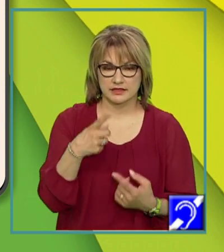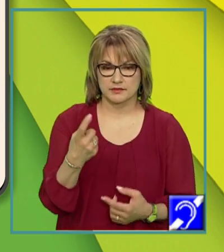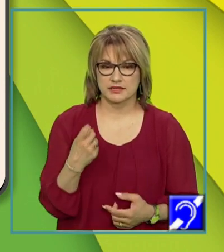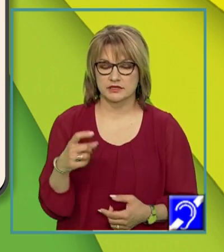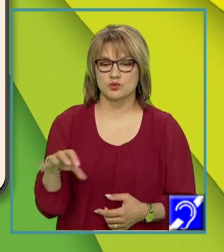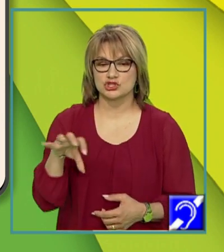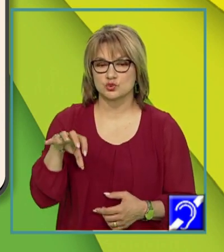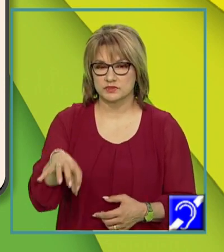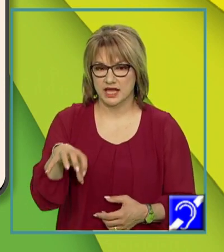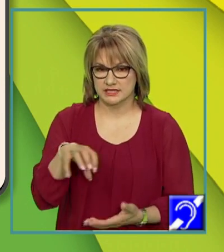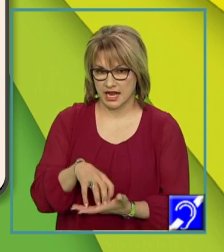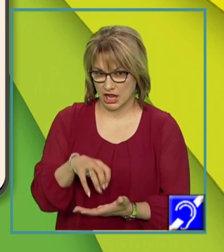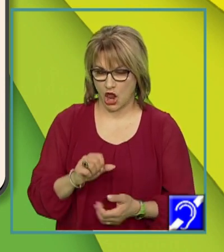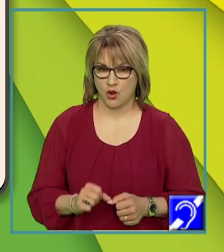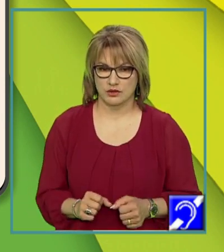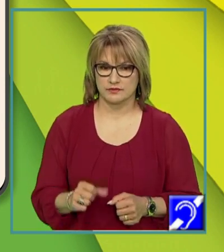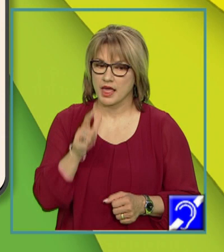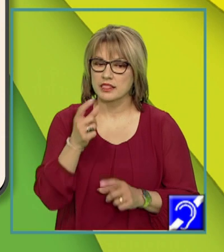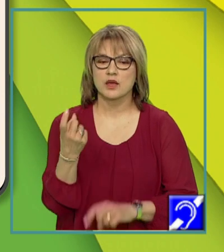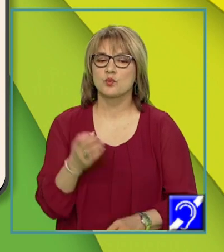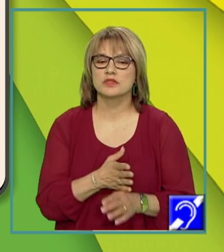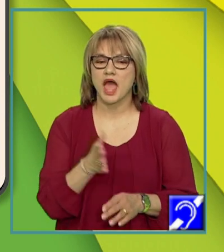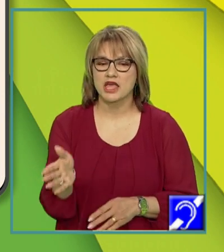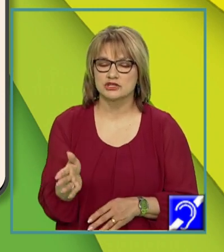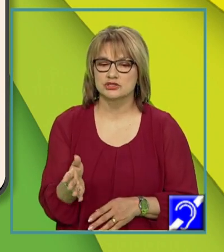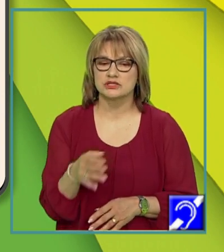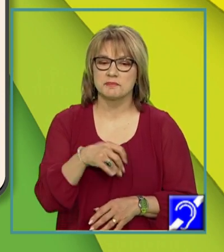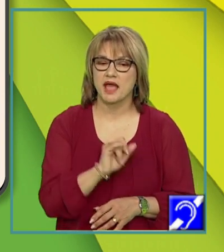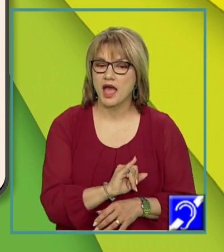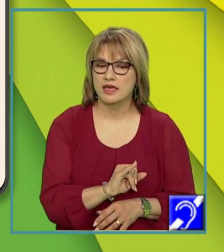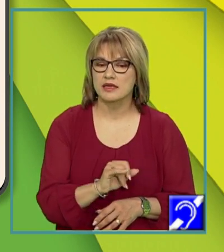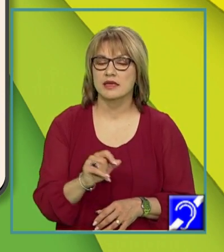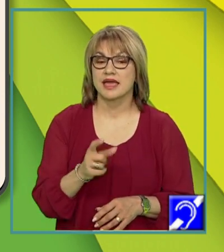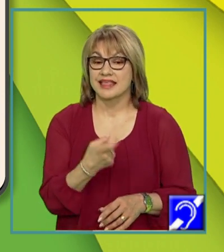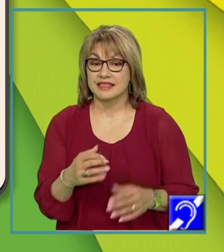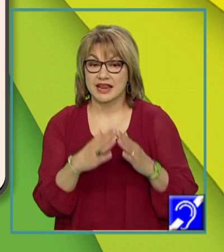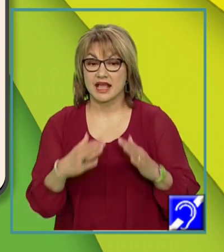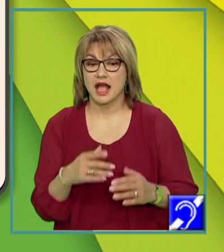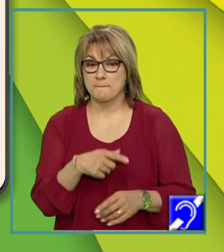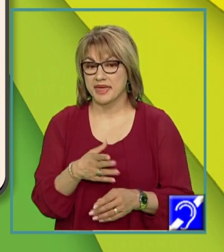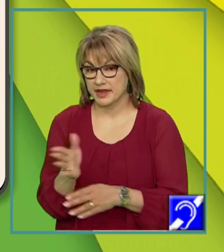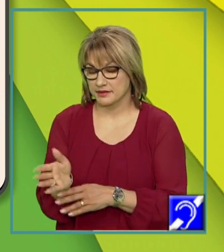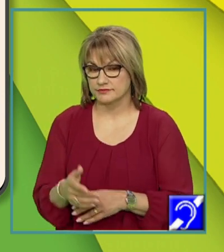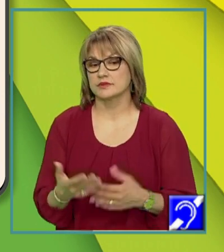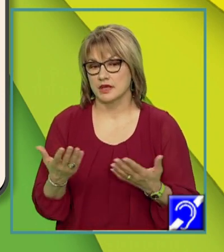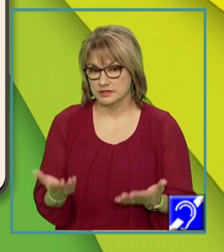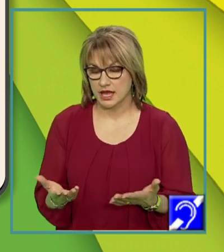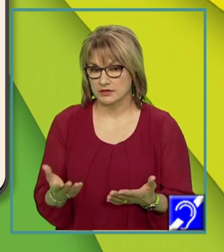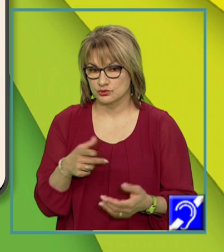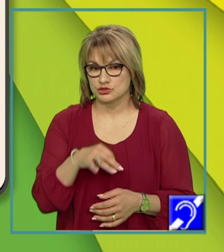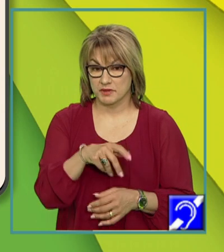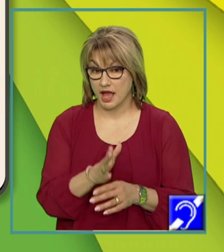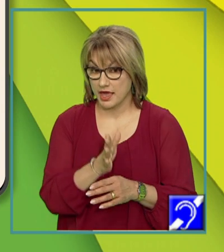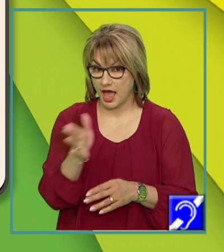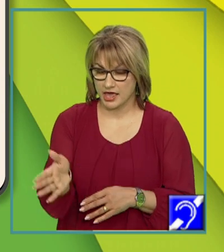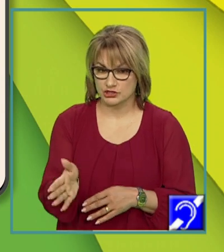de un circumstanțial de loc, de unde a ieșit Mihai din încăpere. Și atunci, Mihai